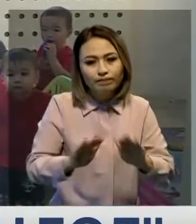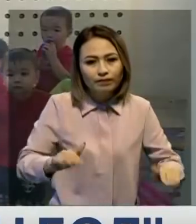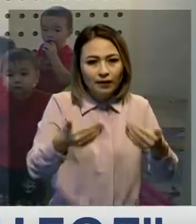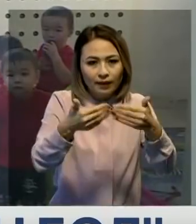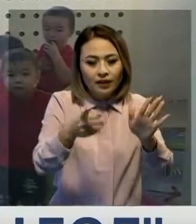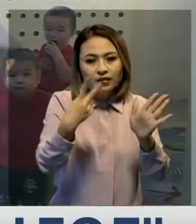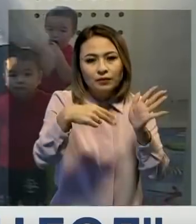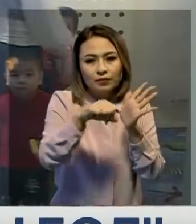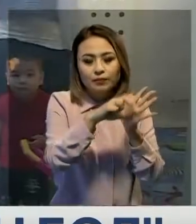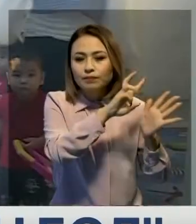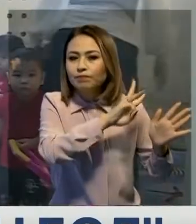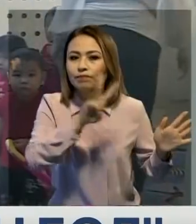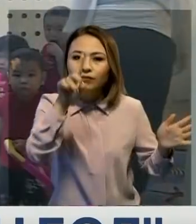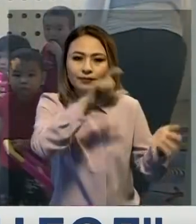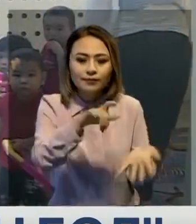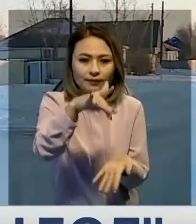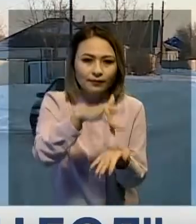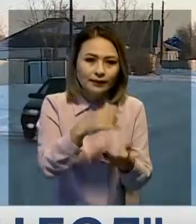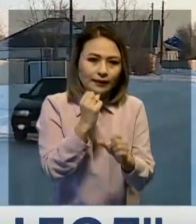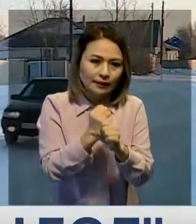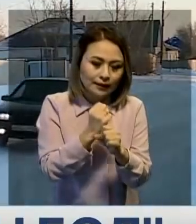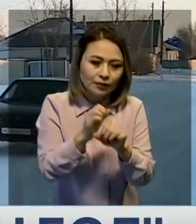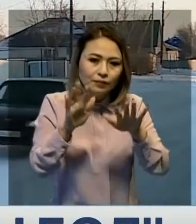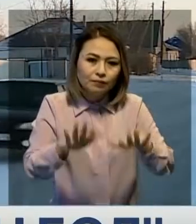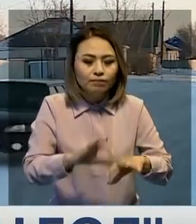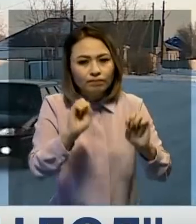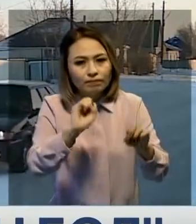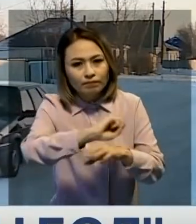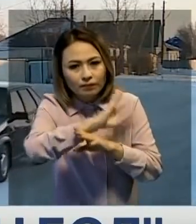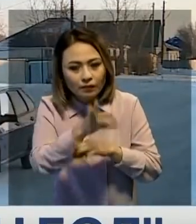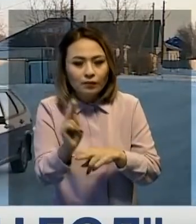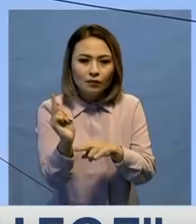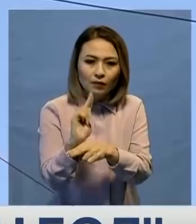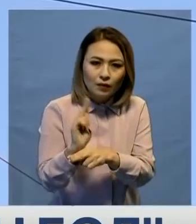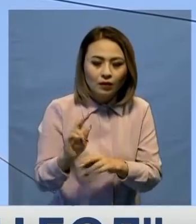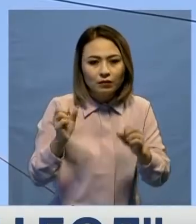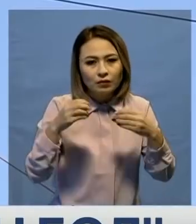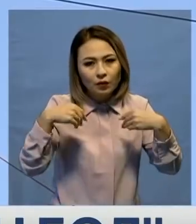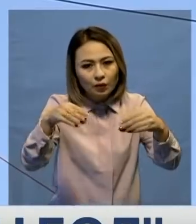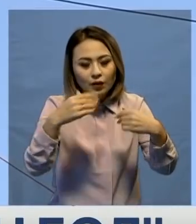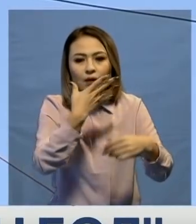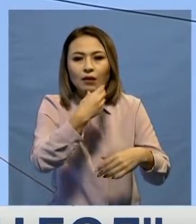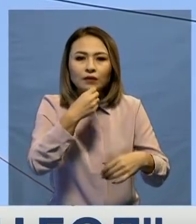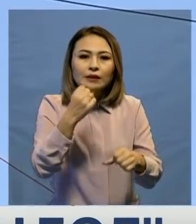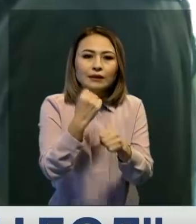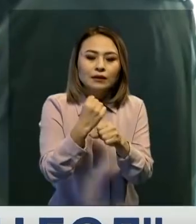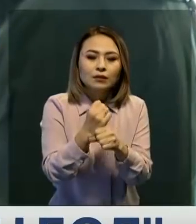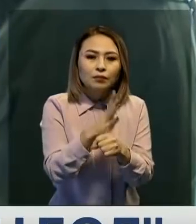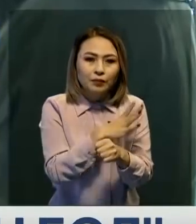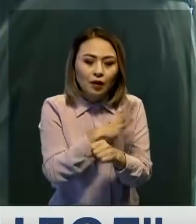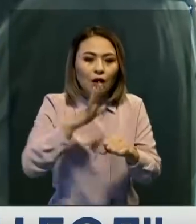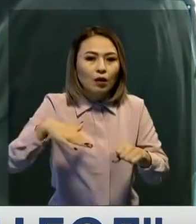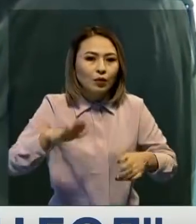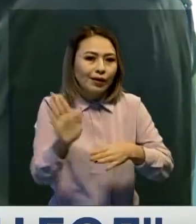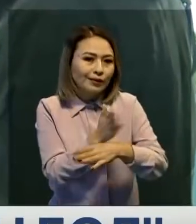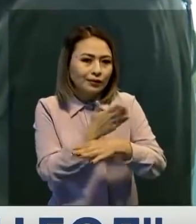26 миллион тенгеге ауылдағы орта мектепті жөндейді. Елді мекендабы тандырып, жолды жөндеп көшелерді жарықтандырып, ескірген сайы бақты ретке келтірген. Бұдан